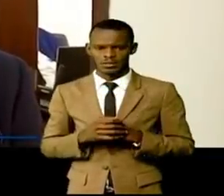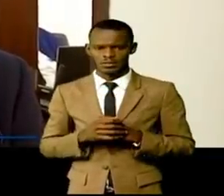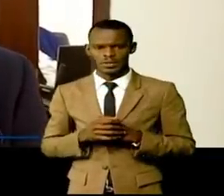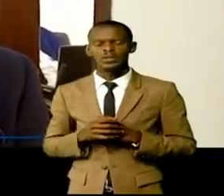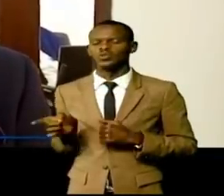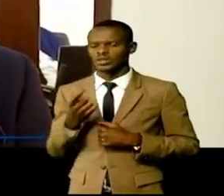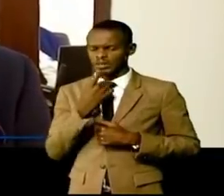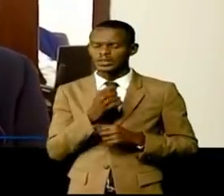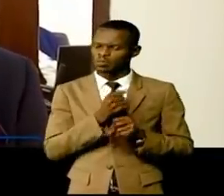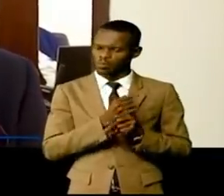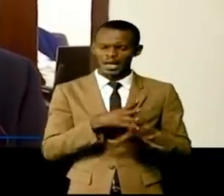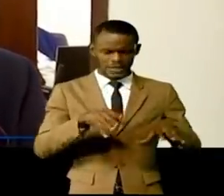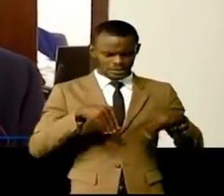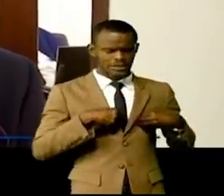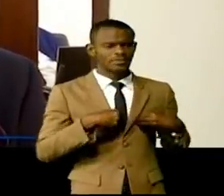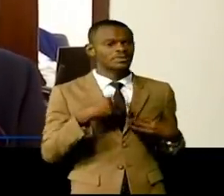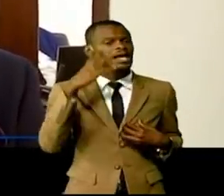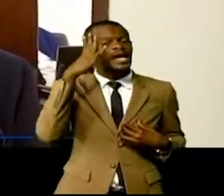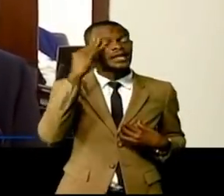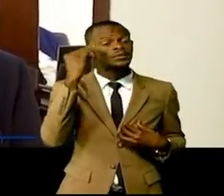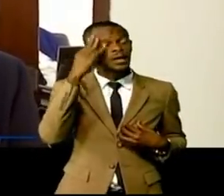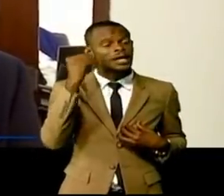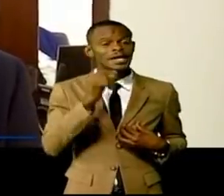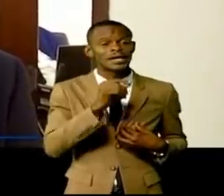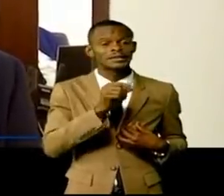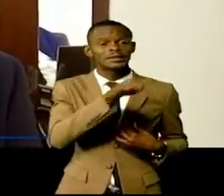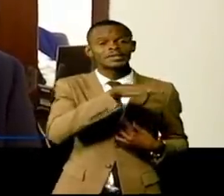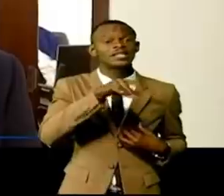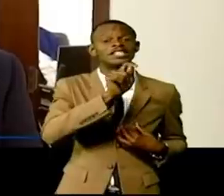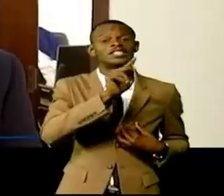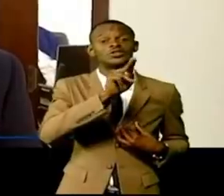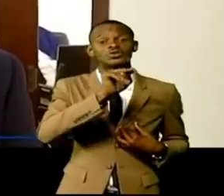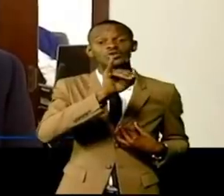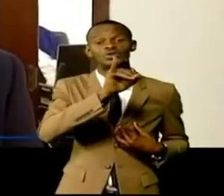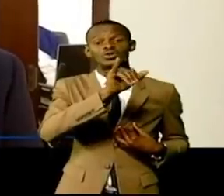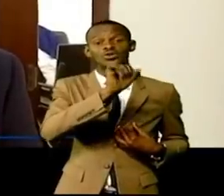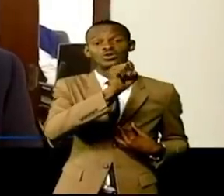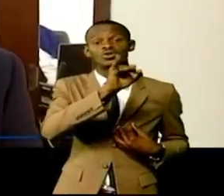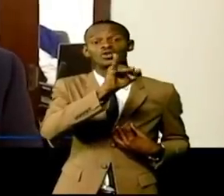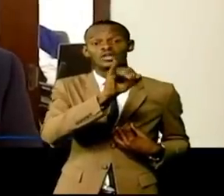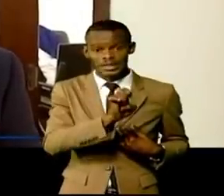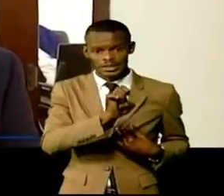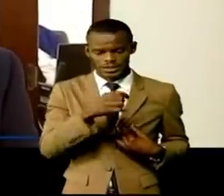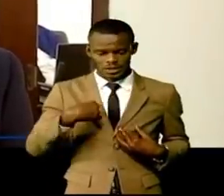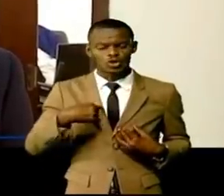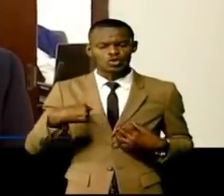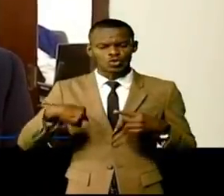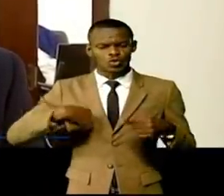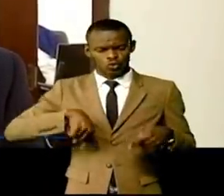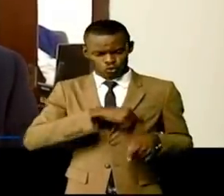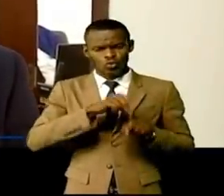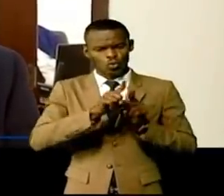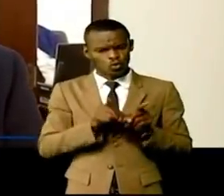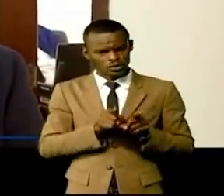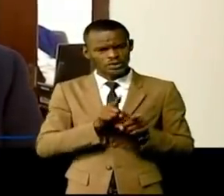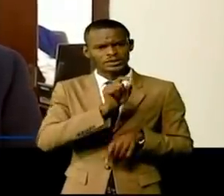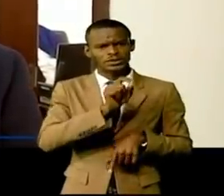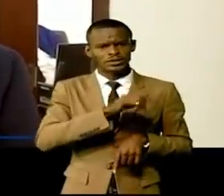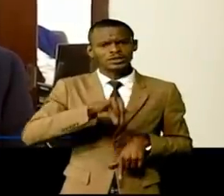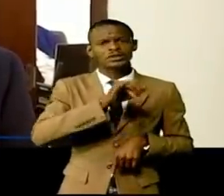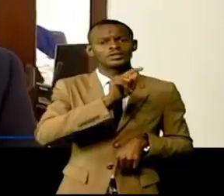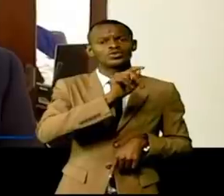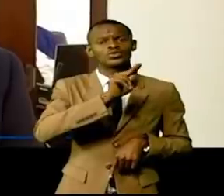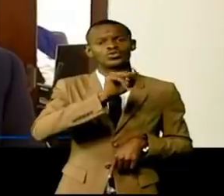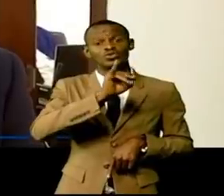voeux également à s'inspirer de l'expérience et de la RDC dans ces domaines-là parce que la partie